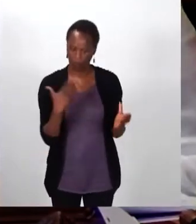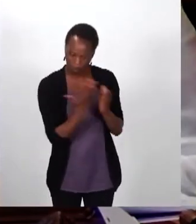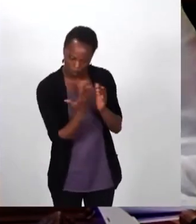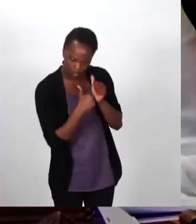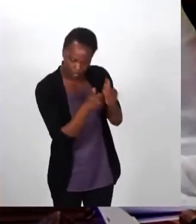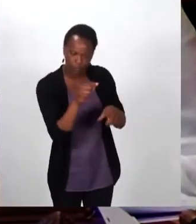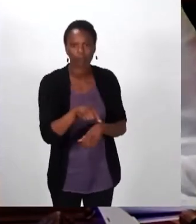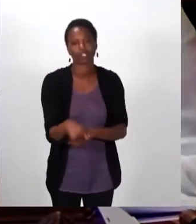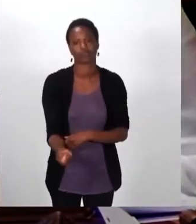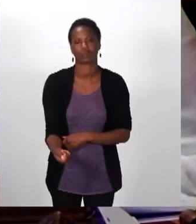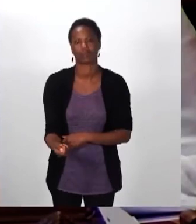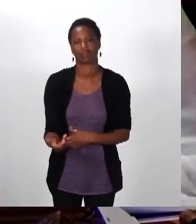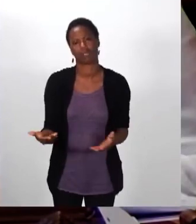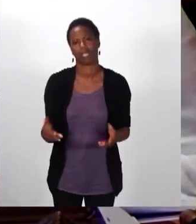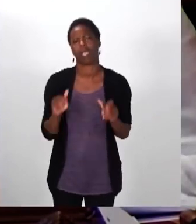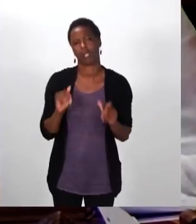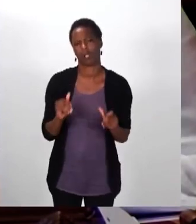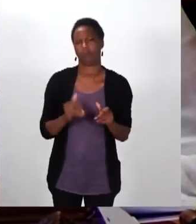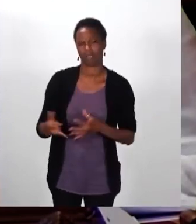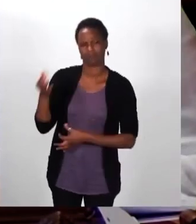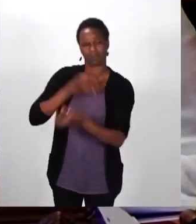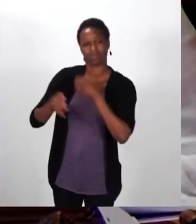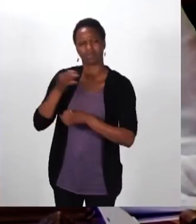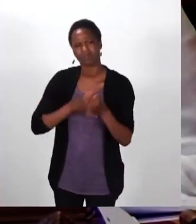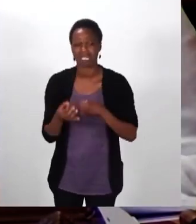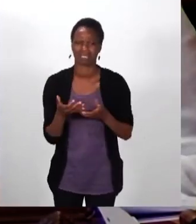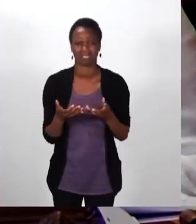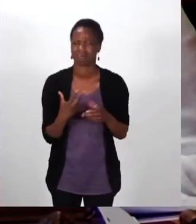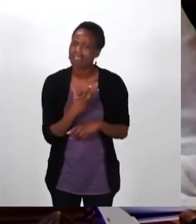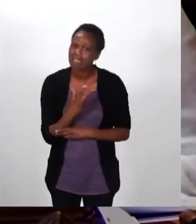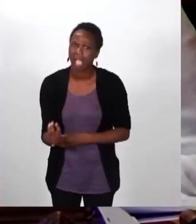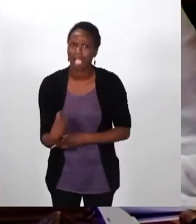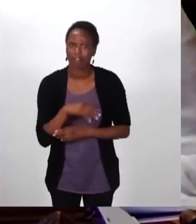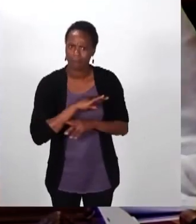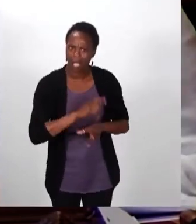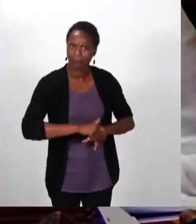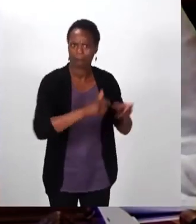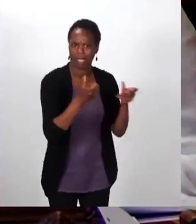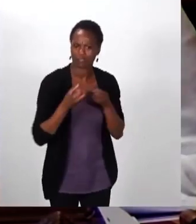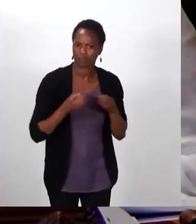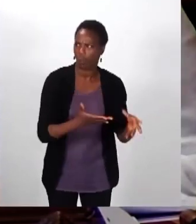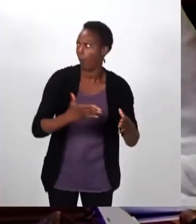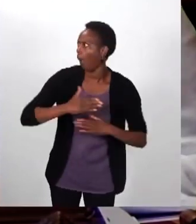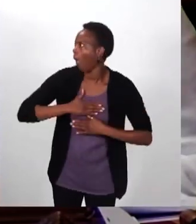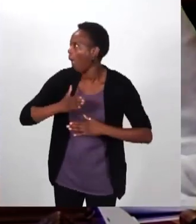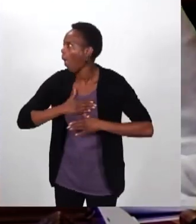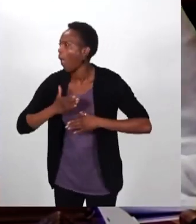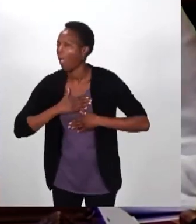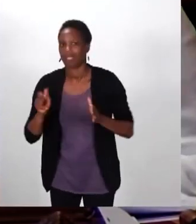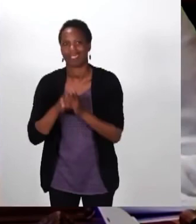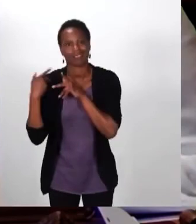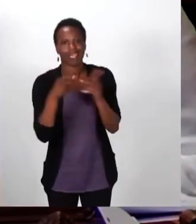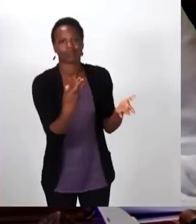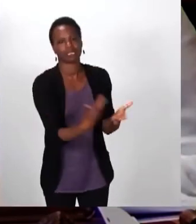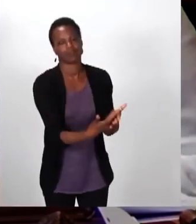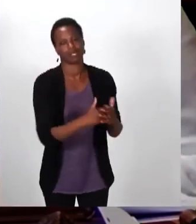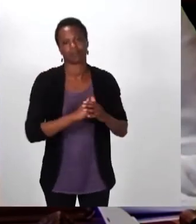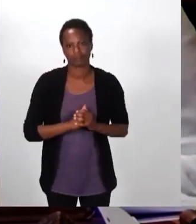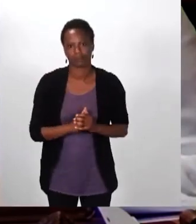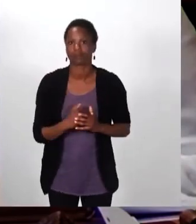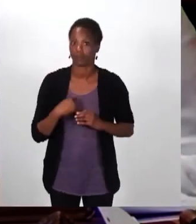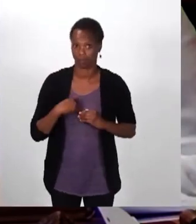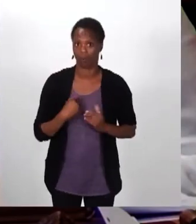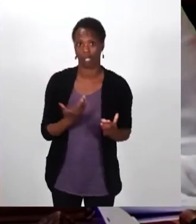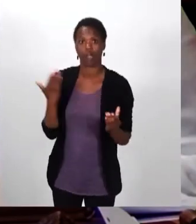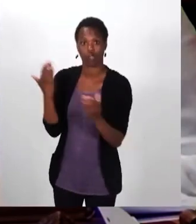mais c'était extrêmement grave alors que des personnes étaient en difficulté et d'autres avaient peur de jeter ce chiffre tel que vous l'avez fait. J'attends donc ces documents avec